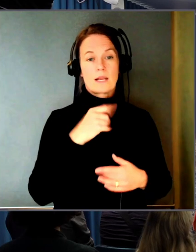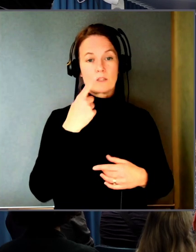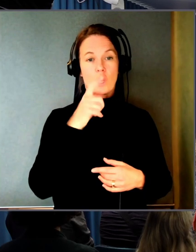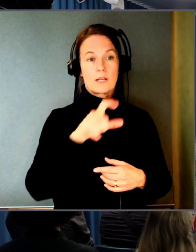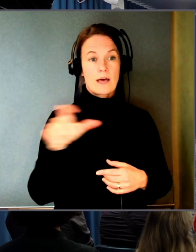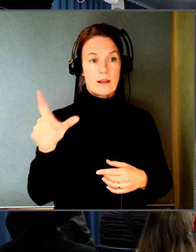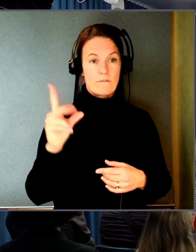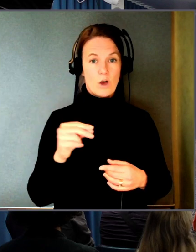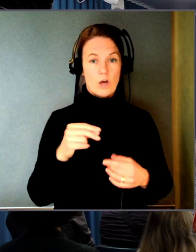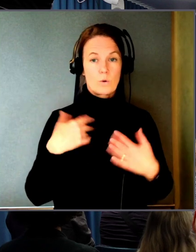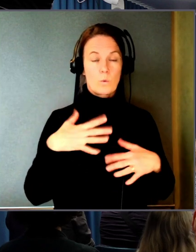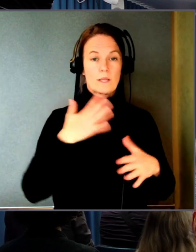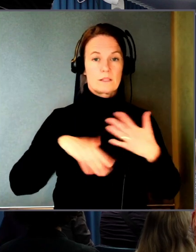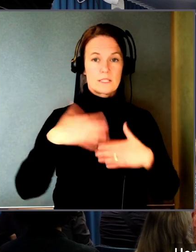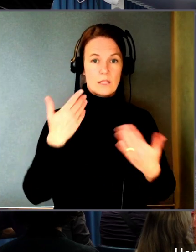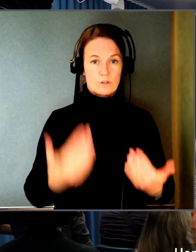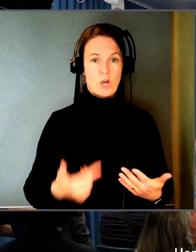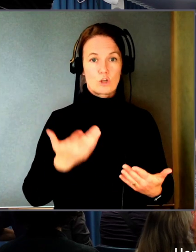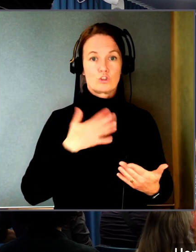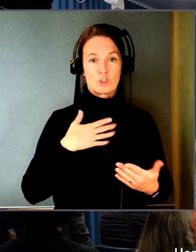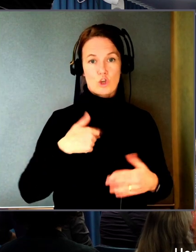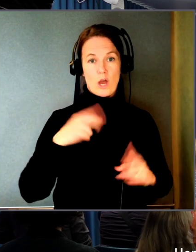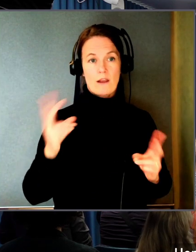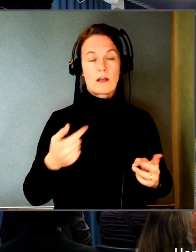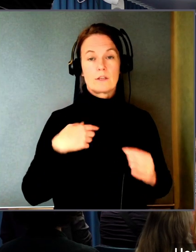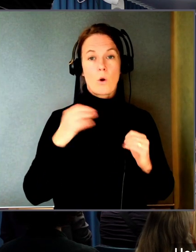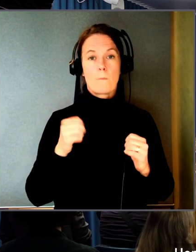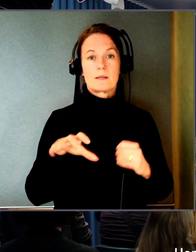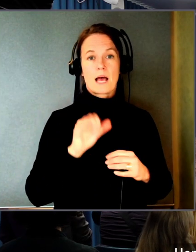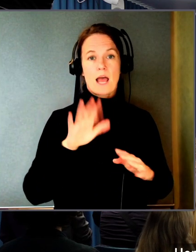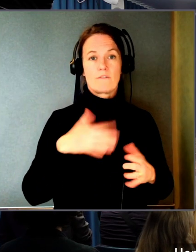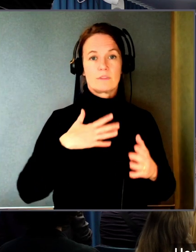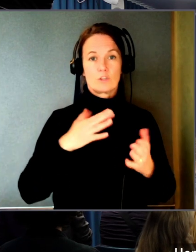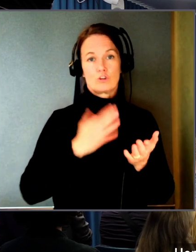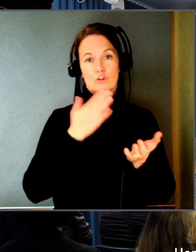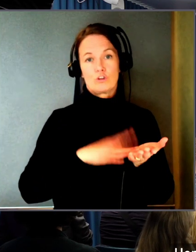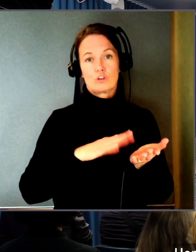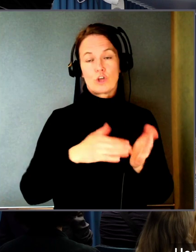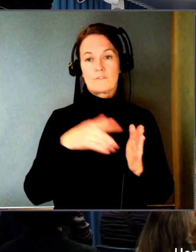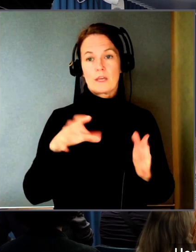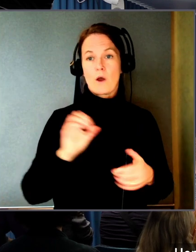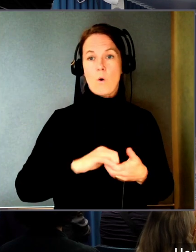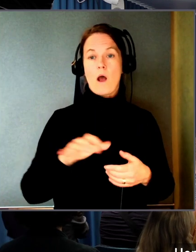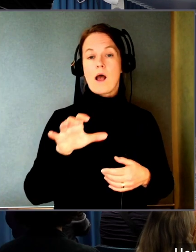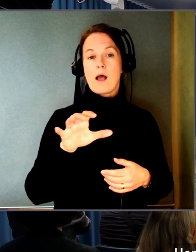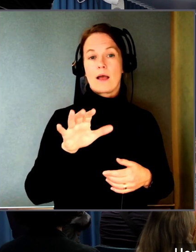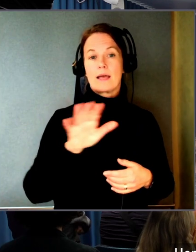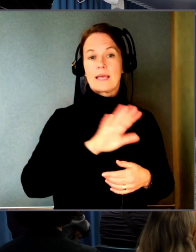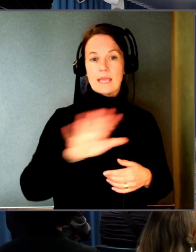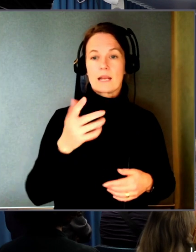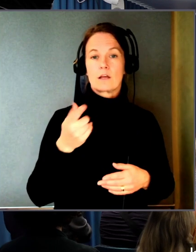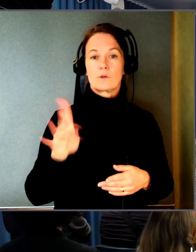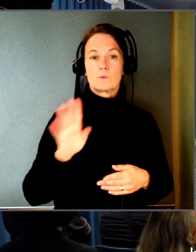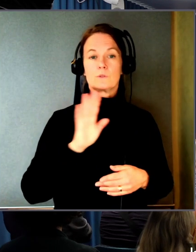jätteintressant dag. Tycker jag i alla fall. Hoppas att ni alla har haft nytta av det. Och att era kunders användare.